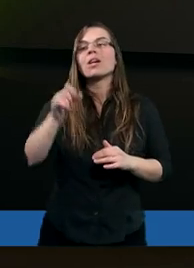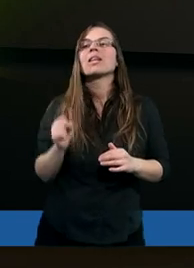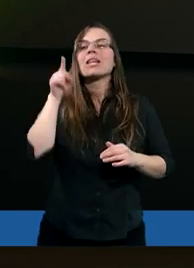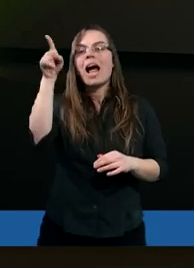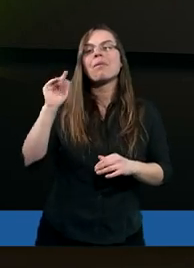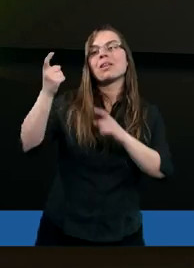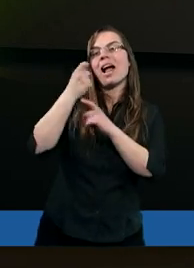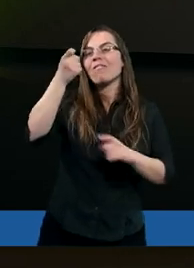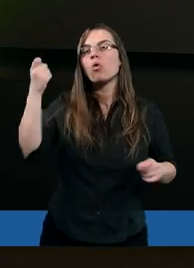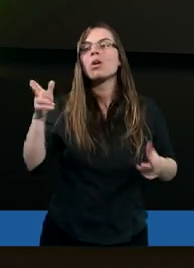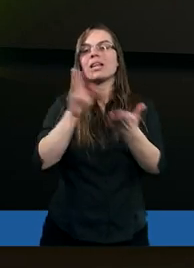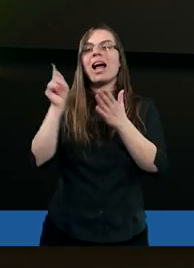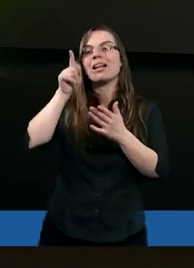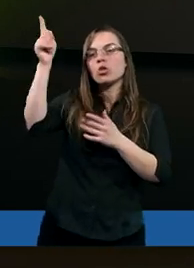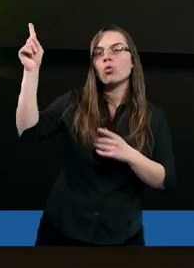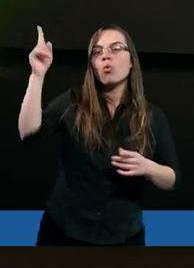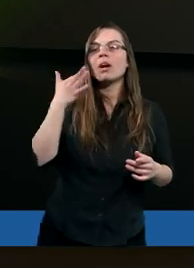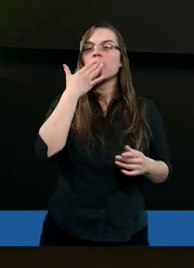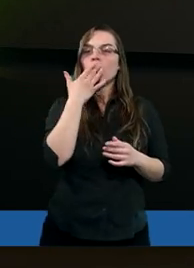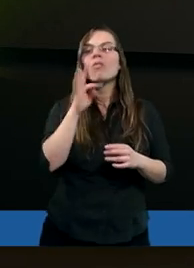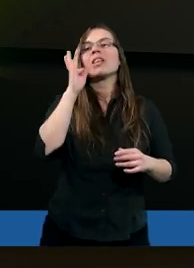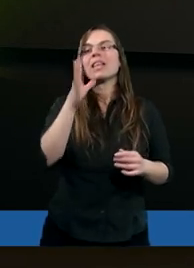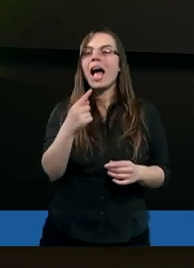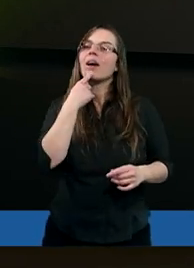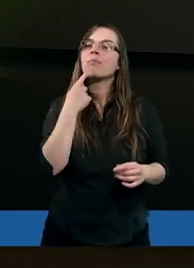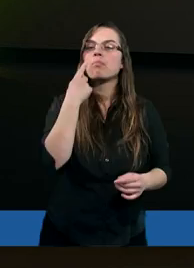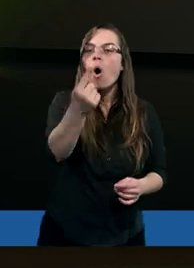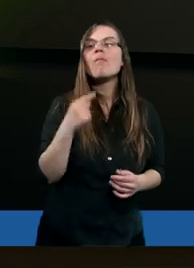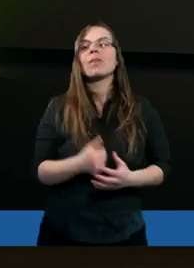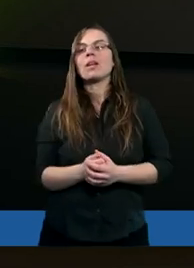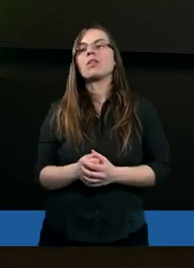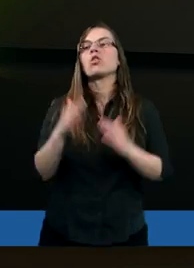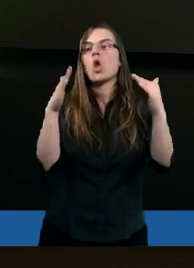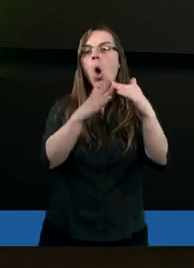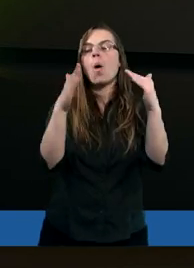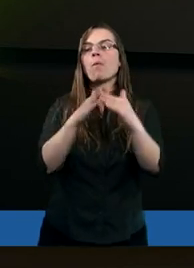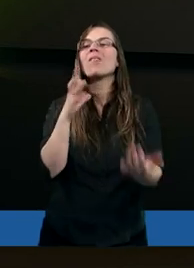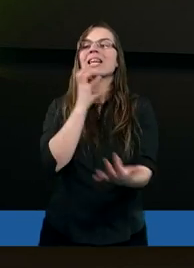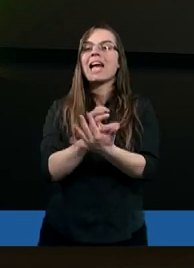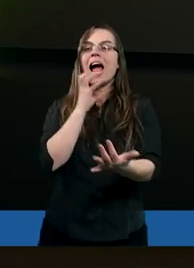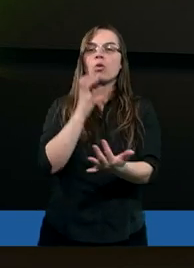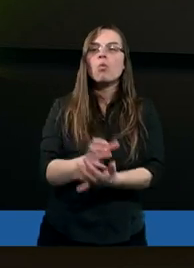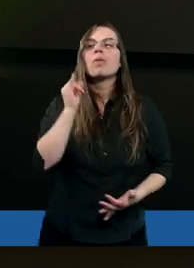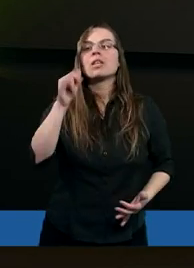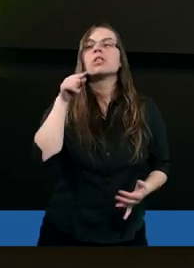Pan zaś zawołał na nie z góry, mówiąc, tak powiesz domowi Jakuba i to